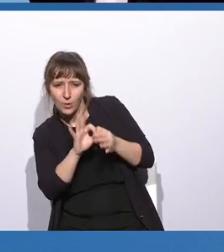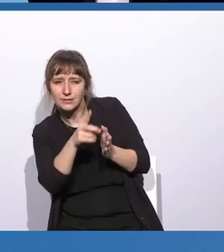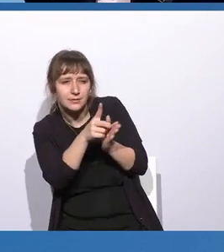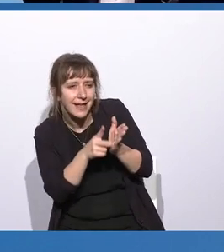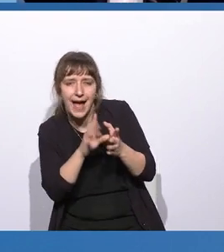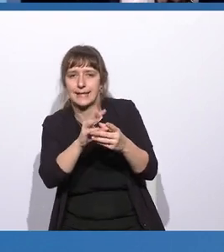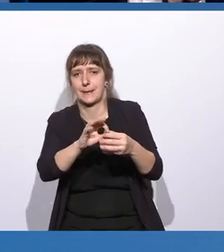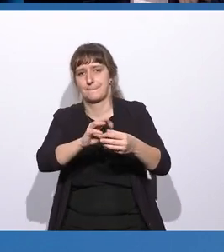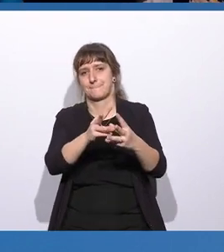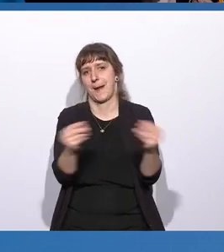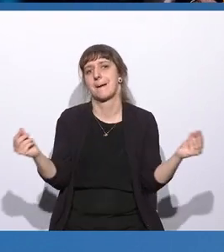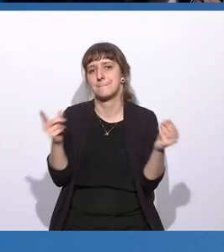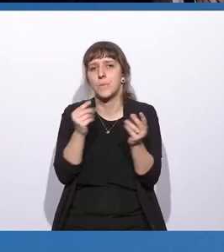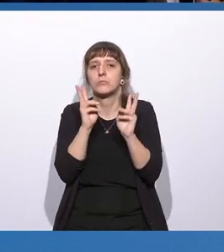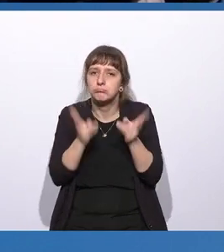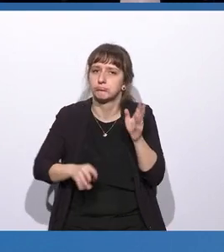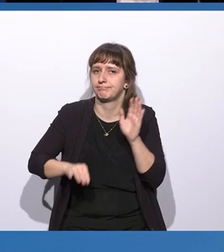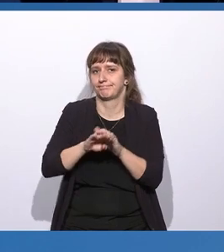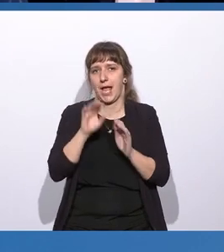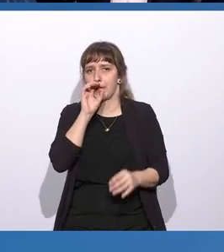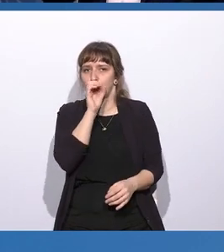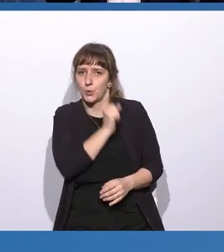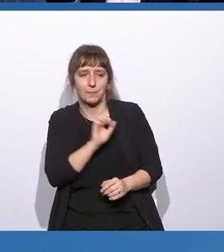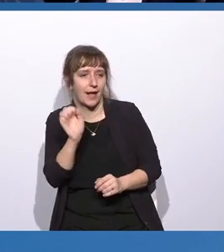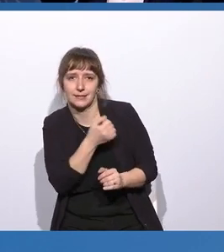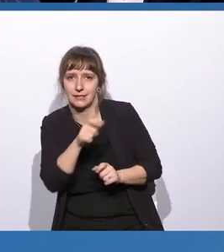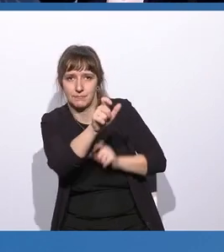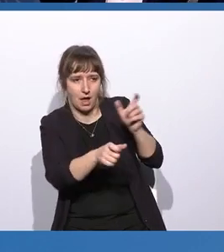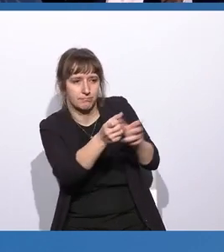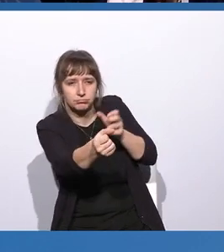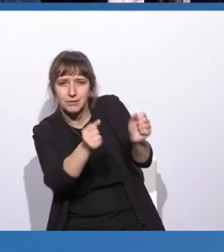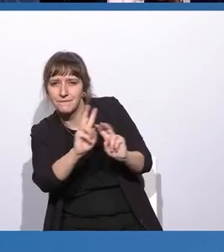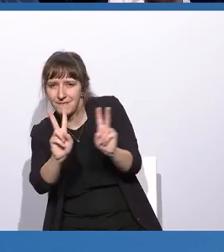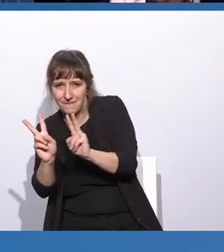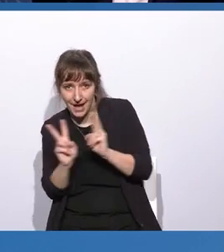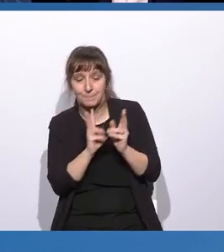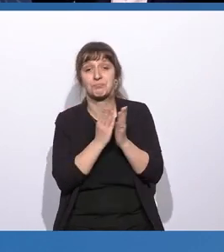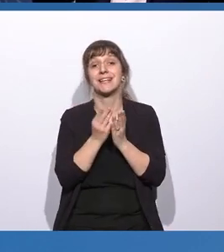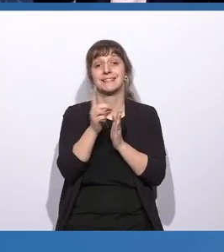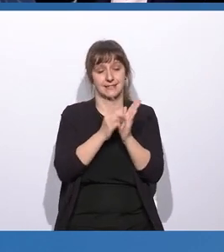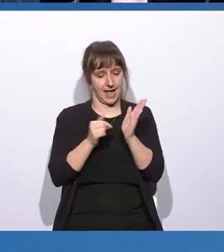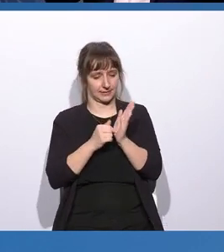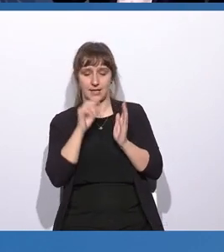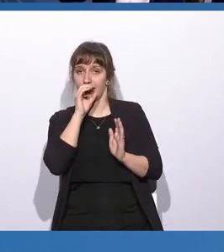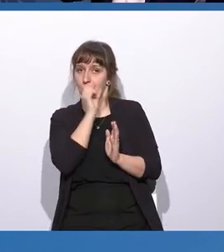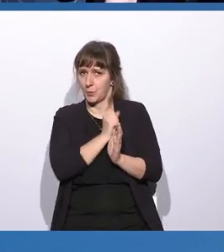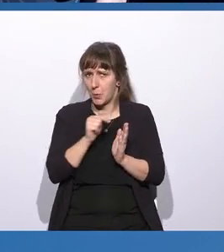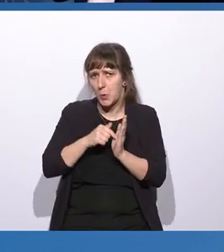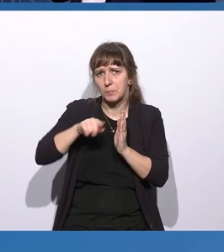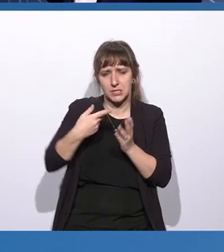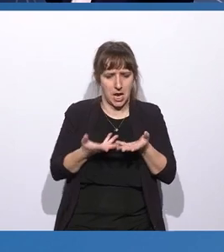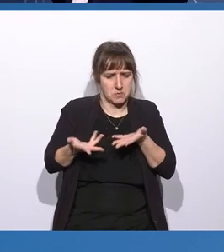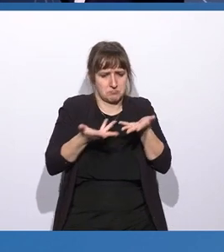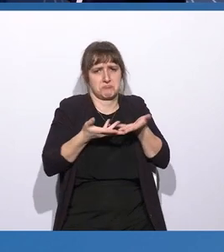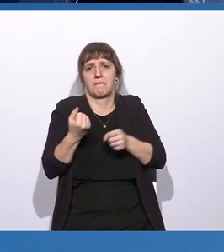die Daten dort an dieser Stelle anonymisiert sind. Was können wir auf diesen anonymisierten Datenbasen machen? Wir können da Auswertungen drauf